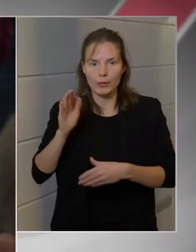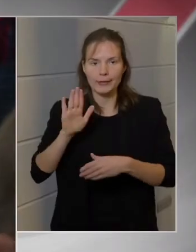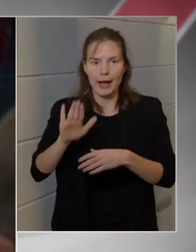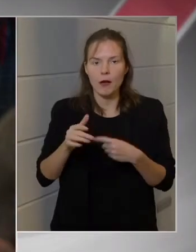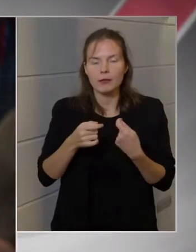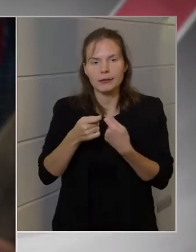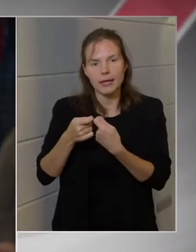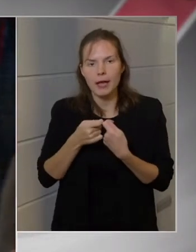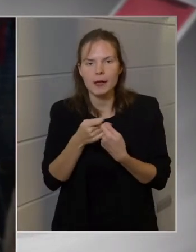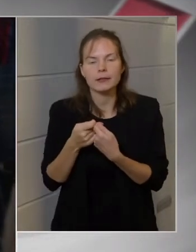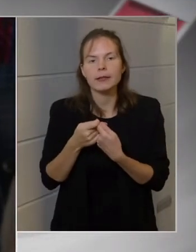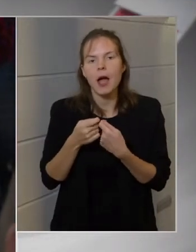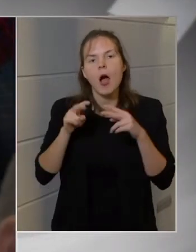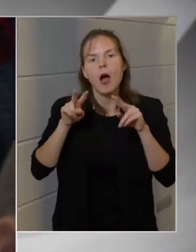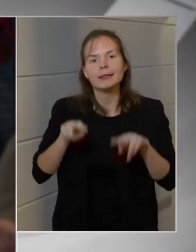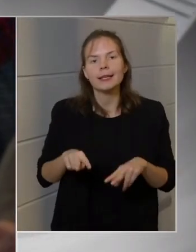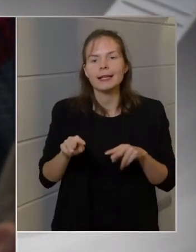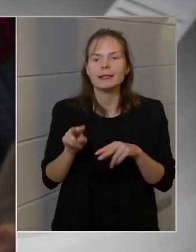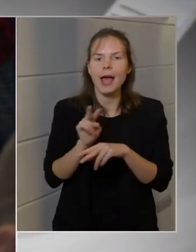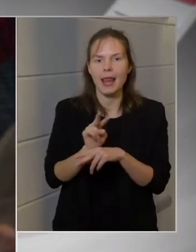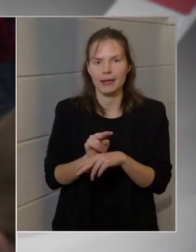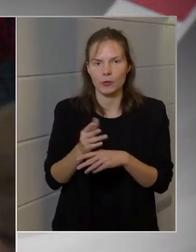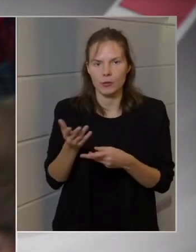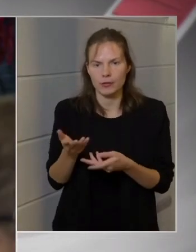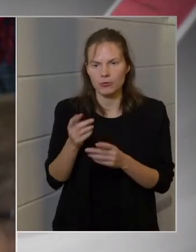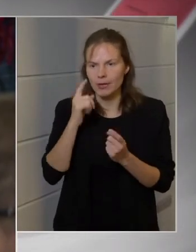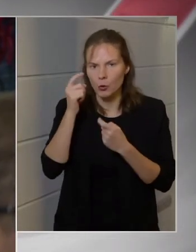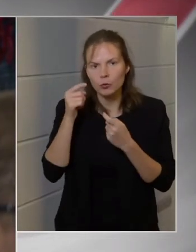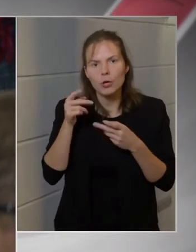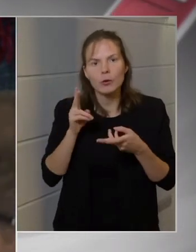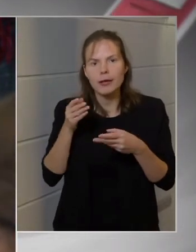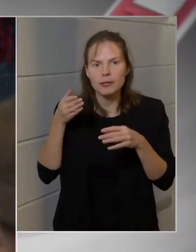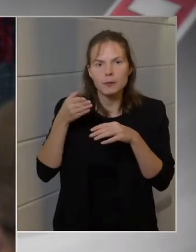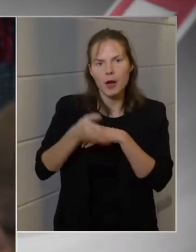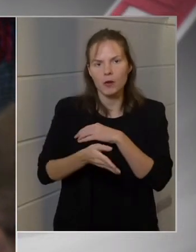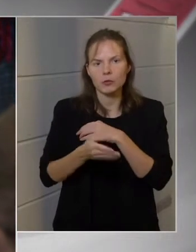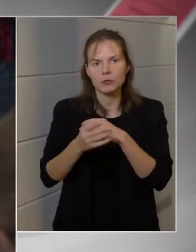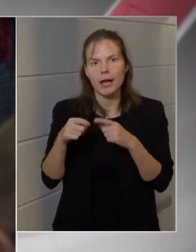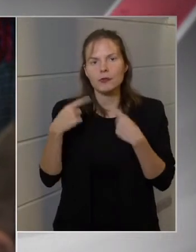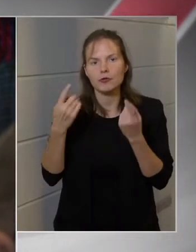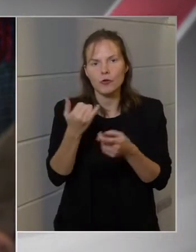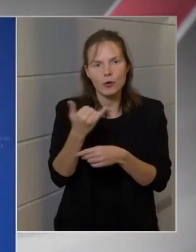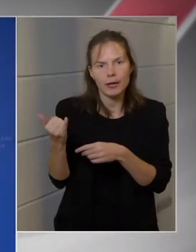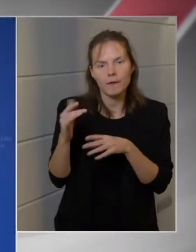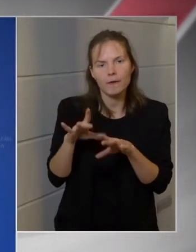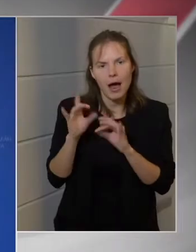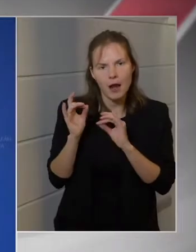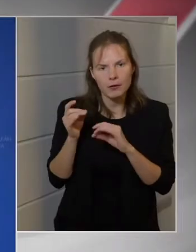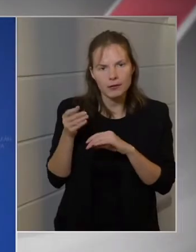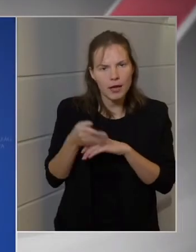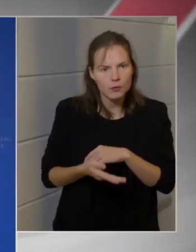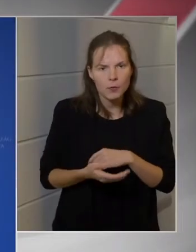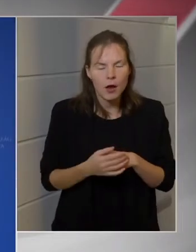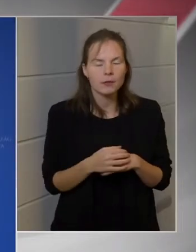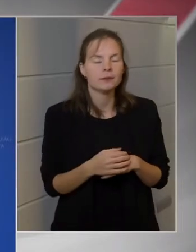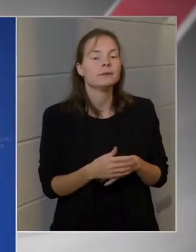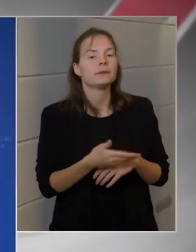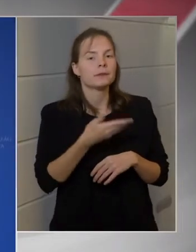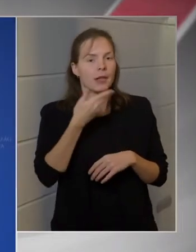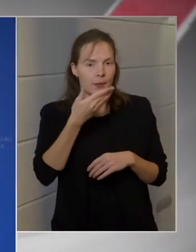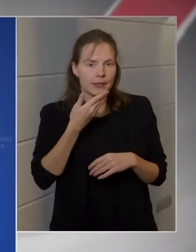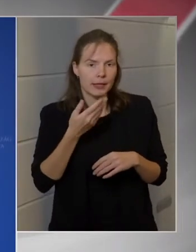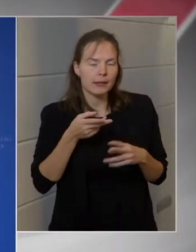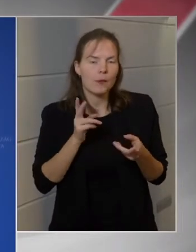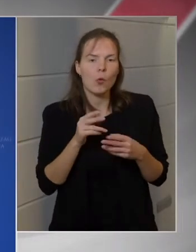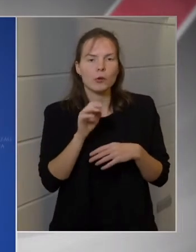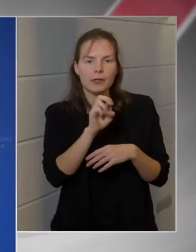az úgynevezett tényellenőrzést? Nem gondolja, hogy ez beavatkozása jövő évi választásokba? Hát említettem, az Európai